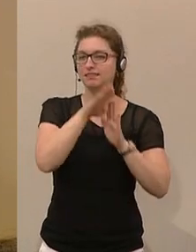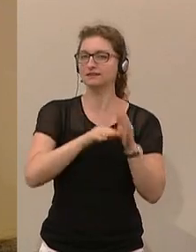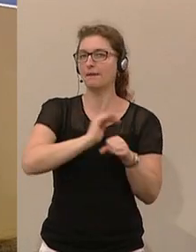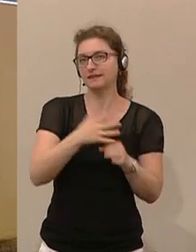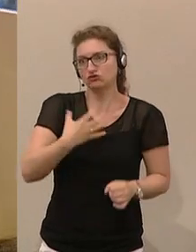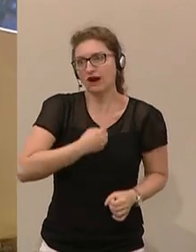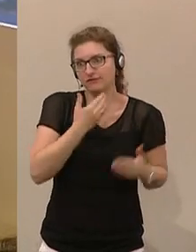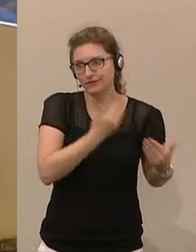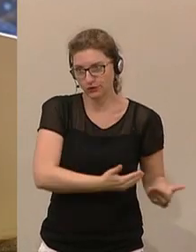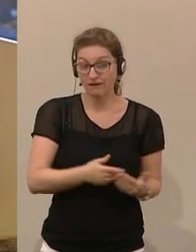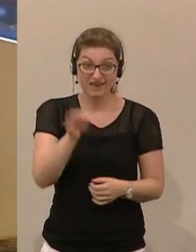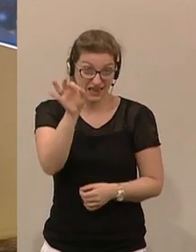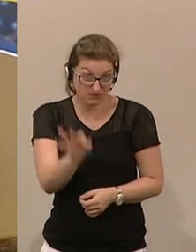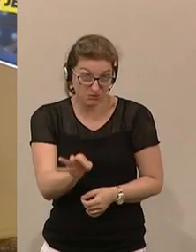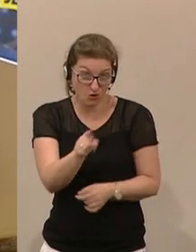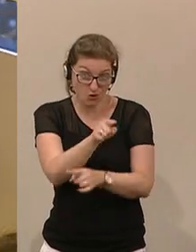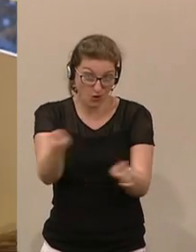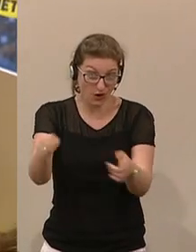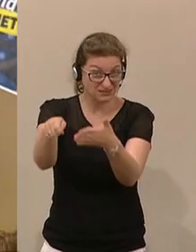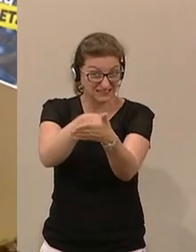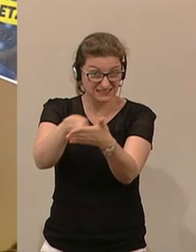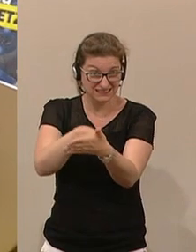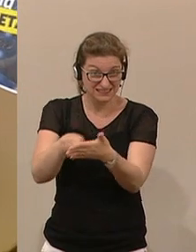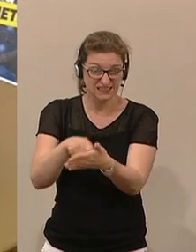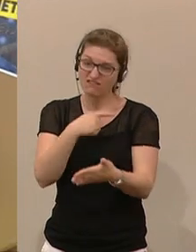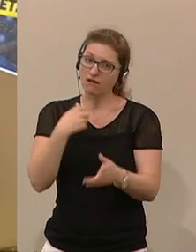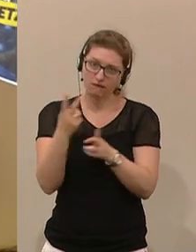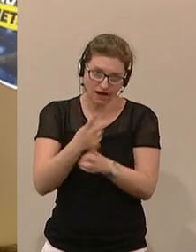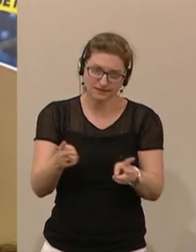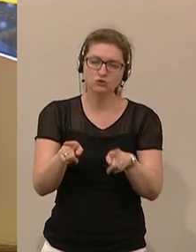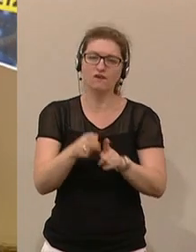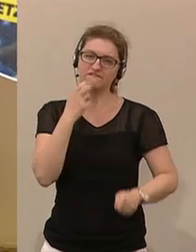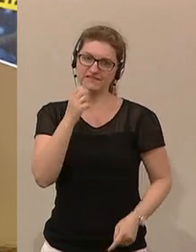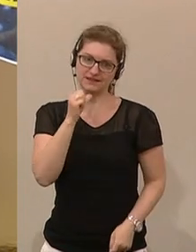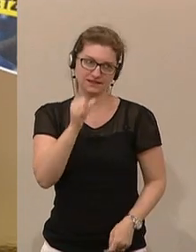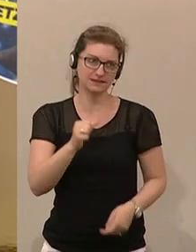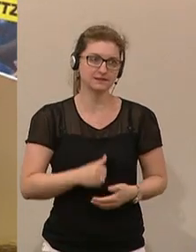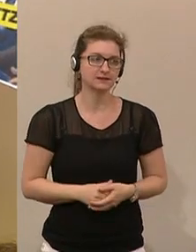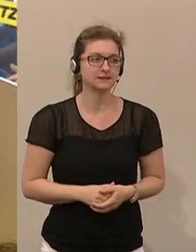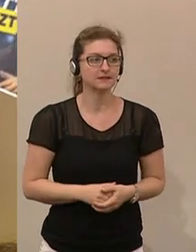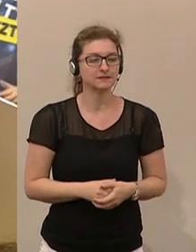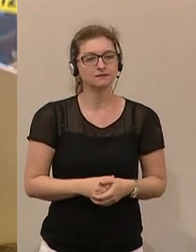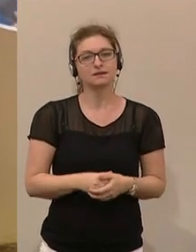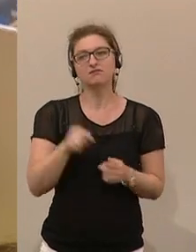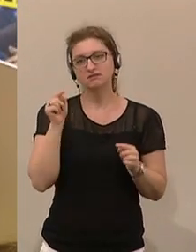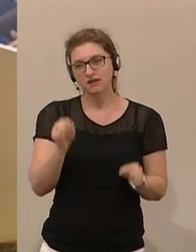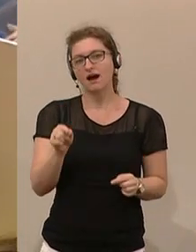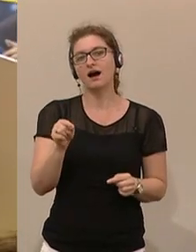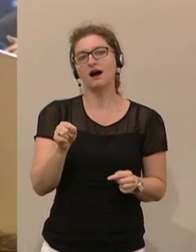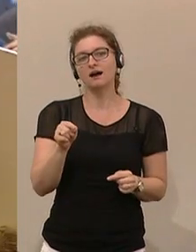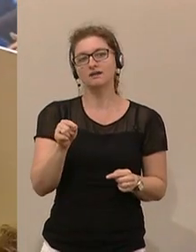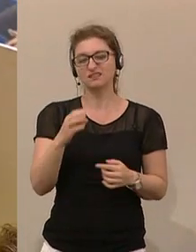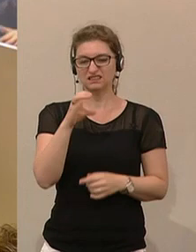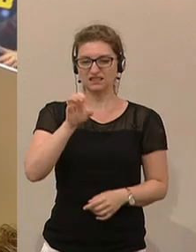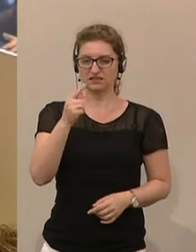imstande. Die FPÖ können und wollen wir nicht in Ordnung bringen. Da ist nach